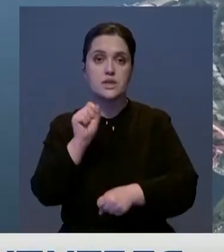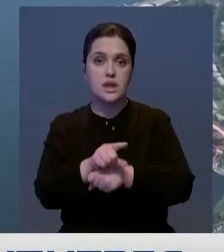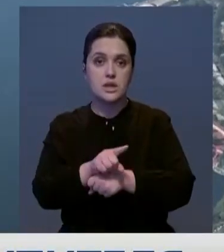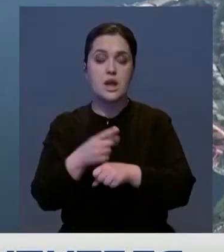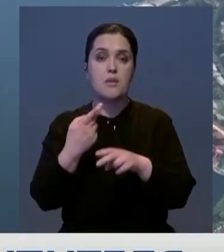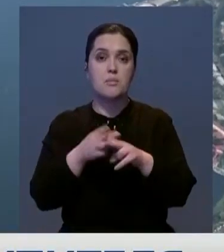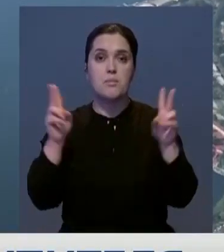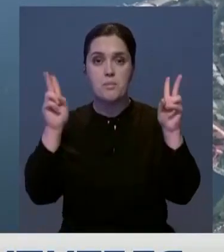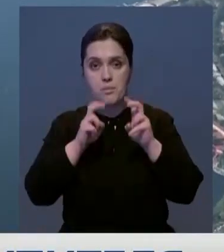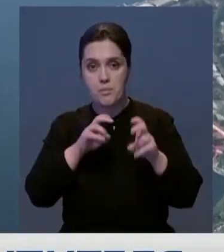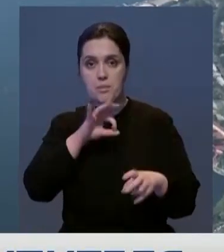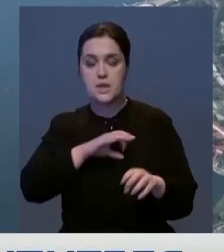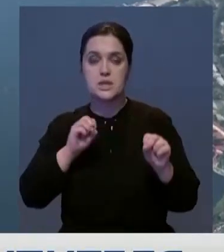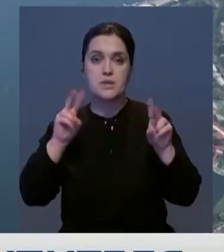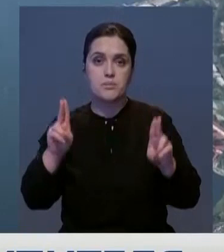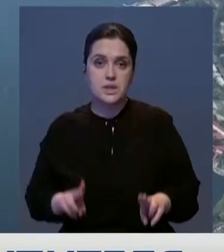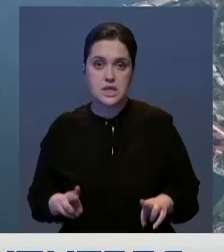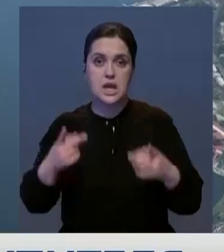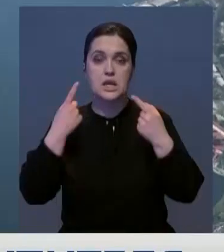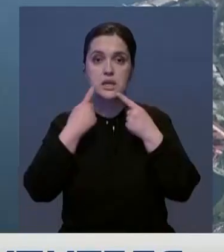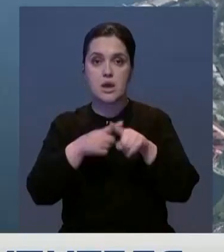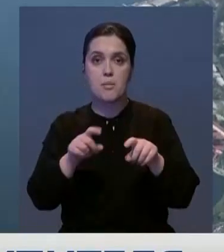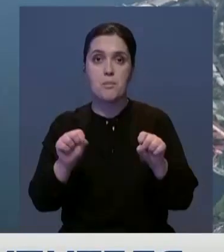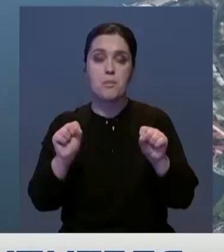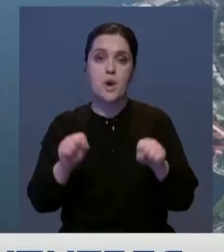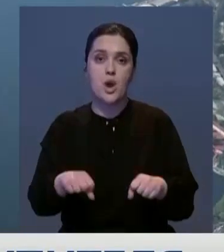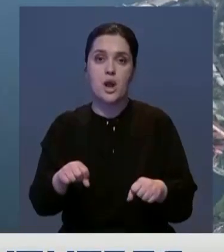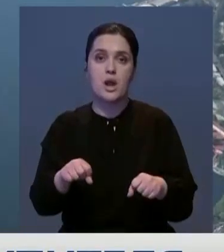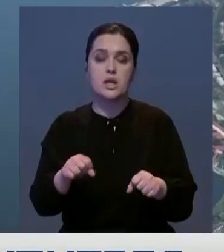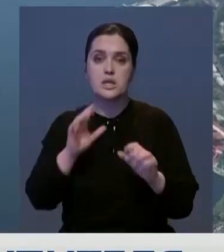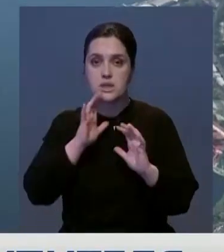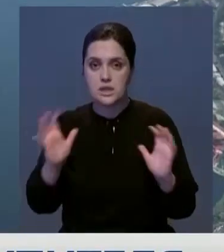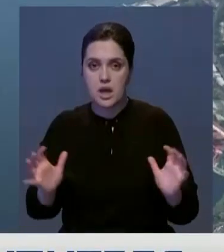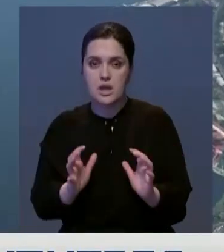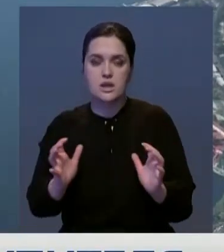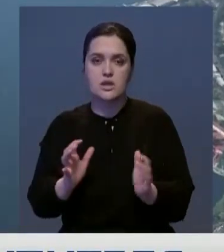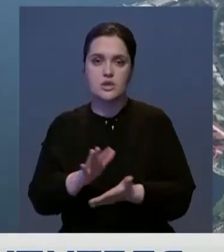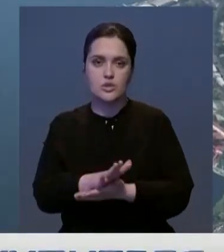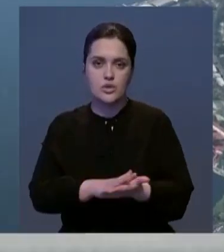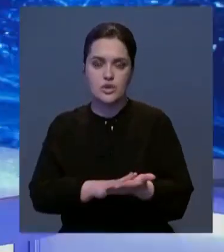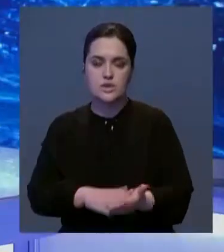диагностика и применение специальных техник, которые позволили бы сохранить ее как можно дольше.